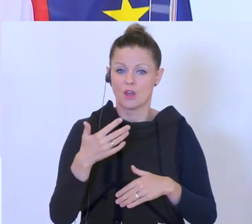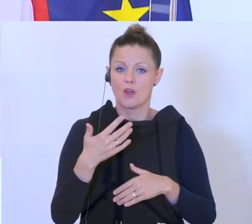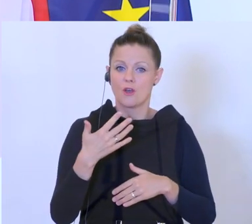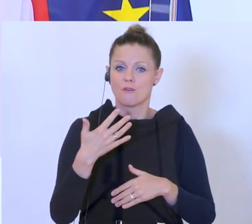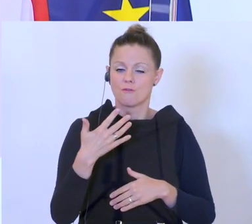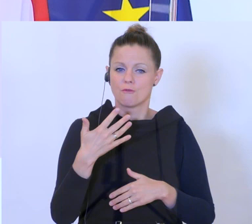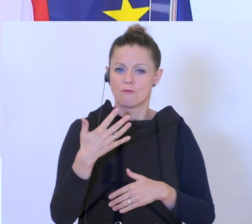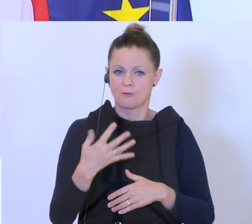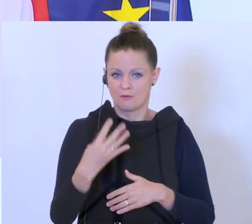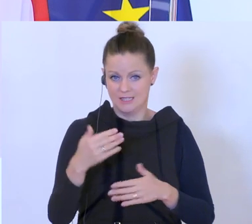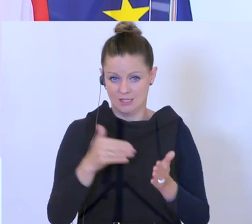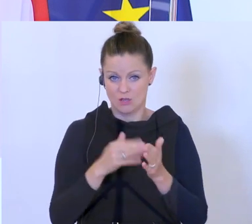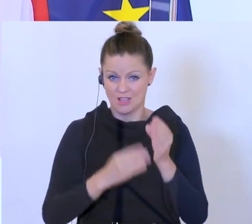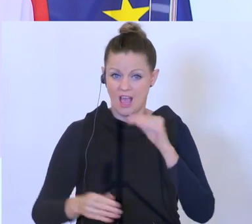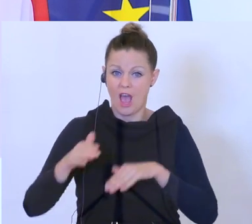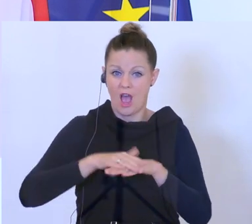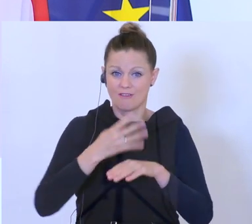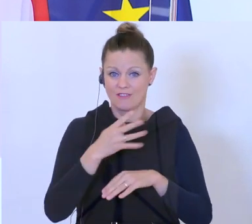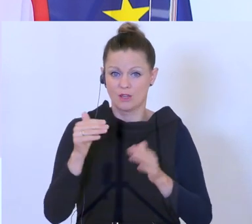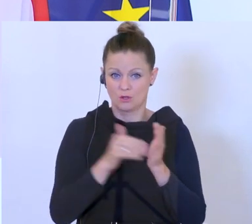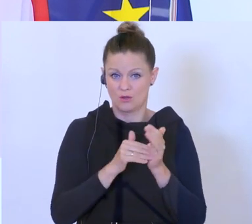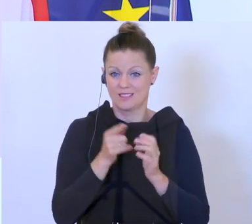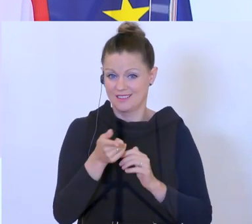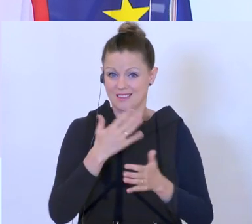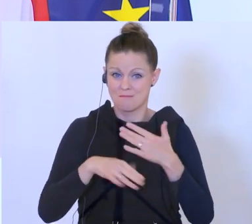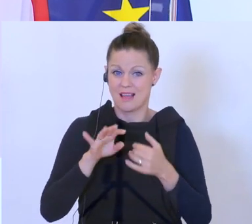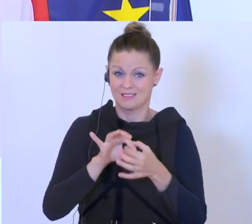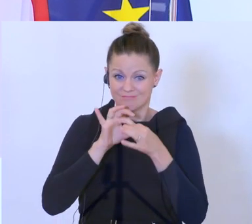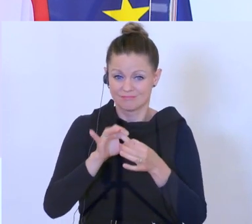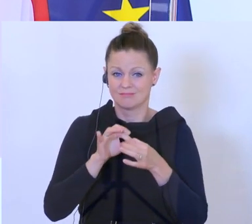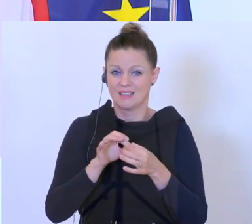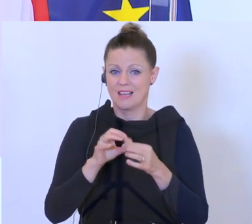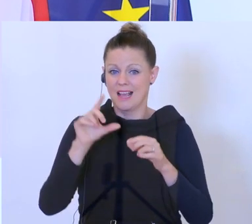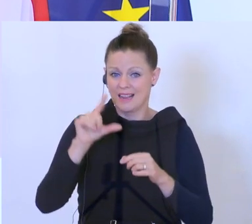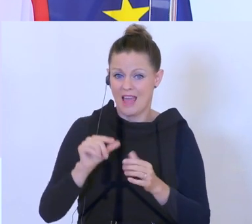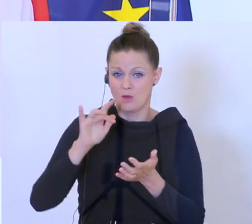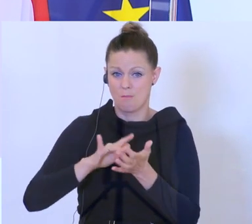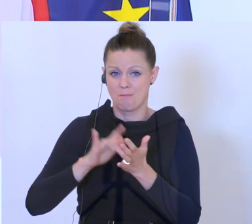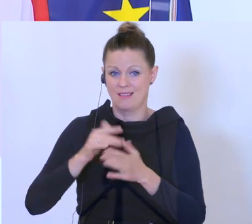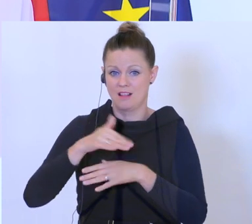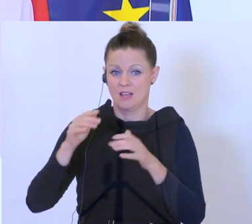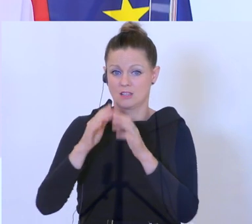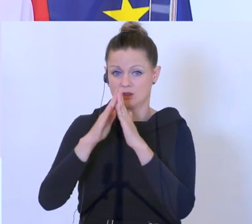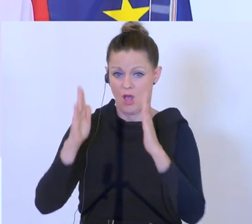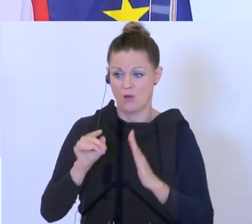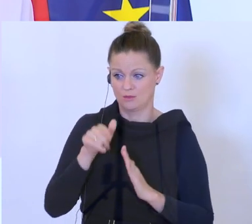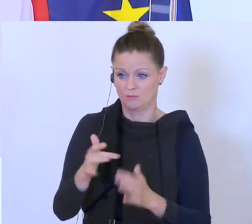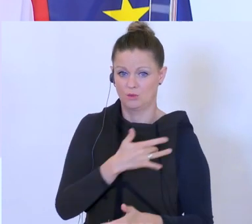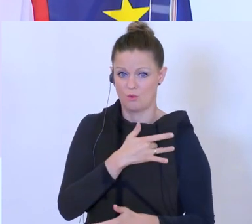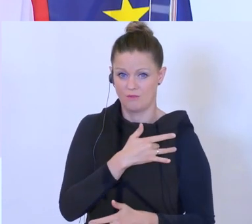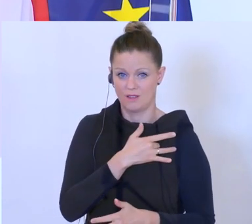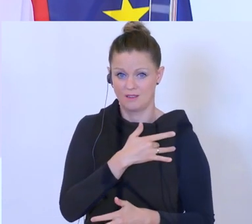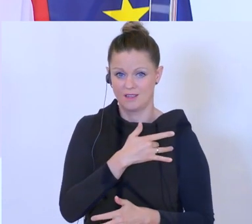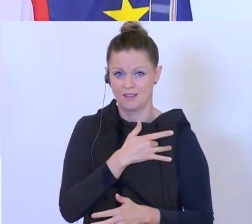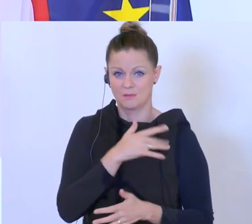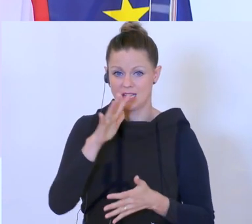400.000 Euro erhöht worden. Das betrifft vor allem die mittleren und kleinen Gasthäuser. Das heißt, dass die Absätze, die